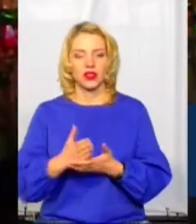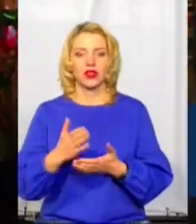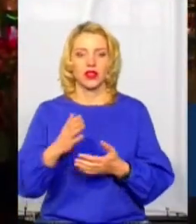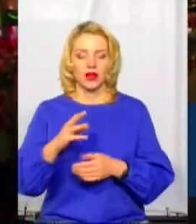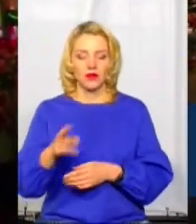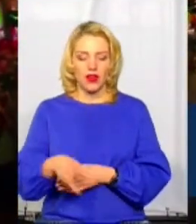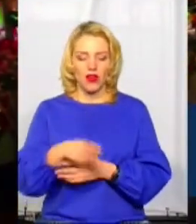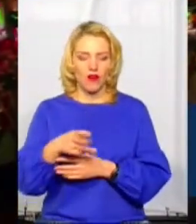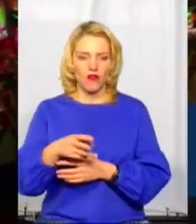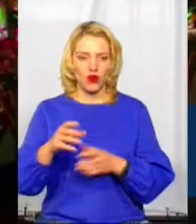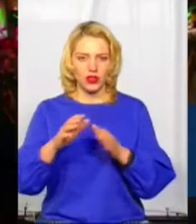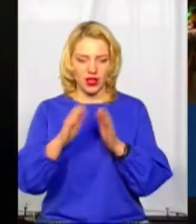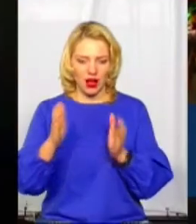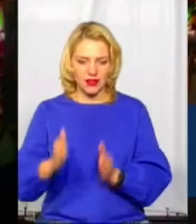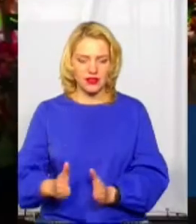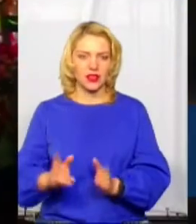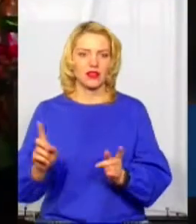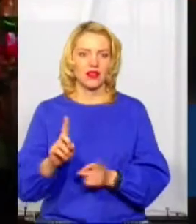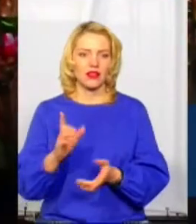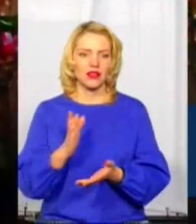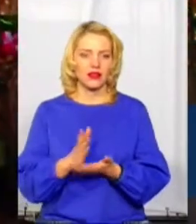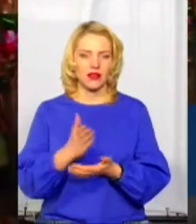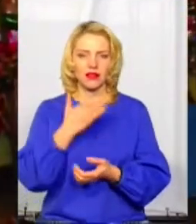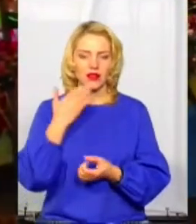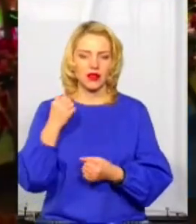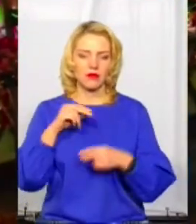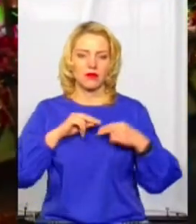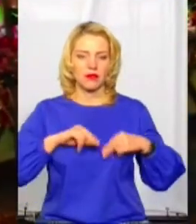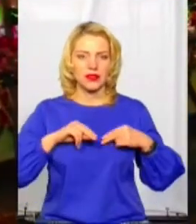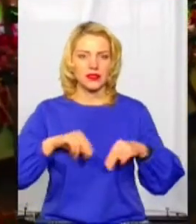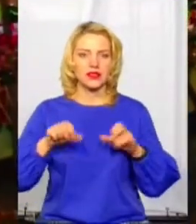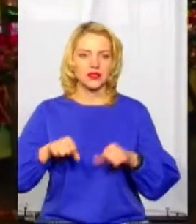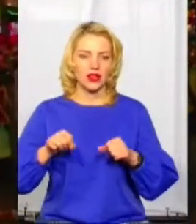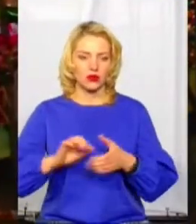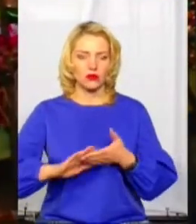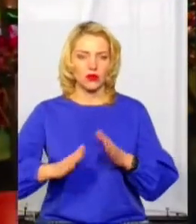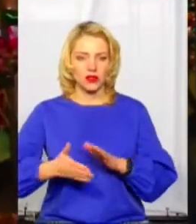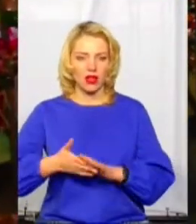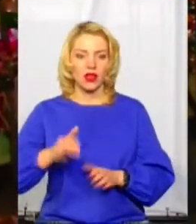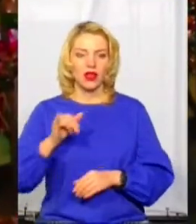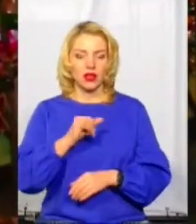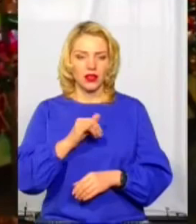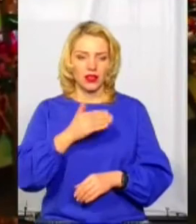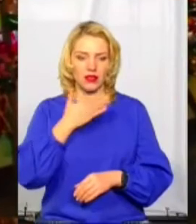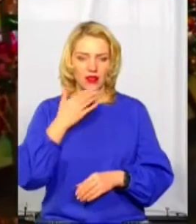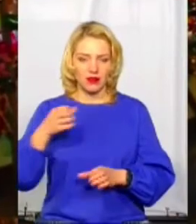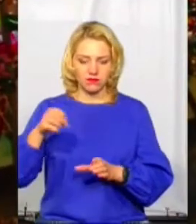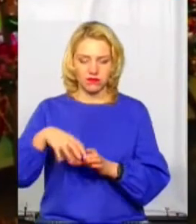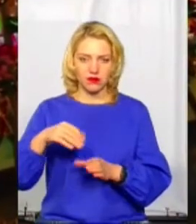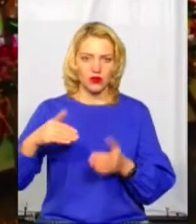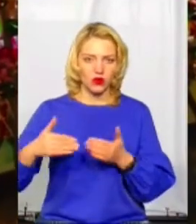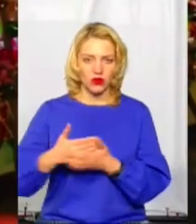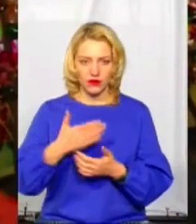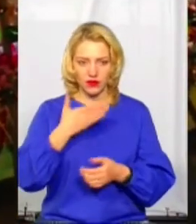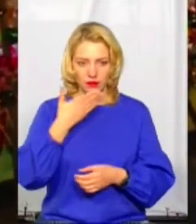які на сьогоднішній день є в непрацездатному стані та не перезаряджені. Тому